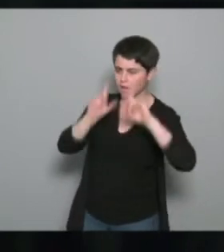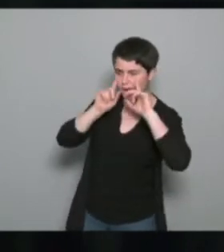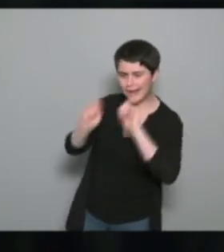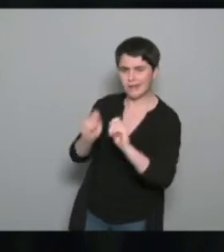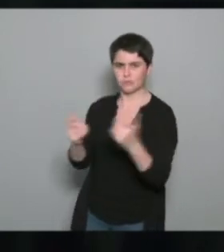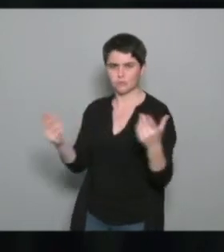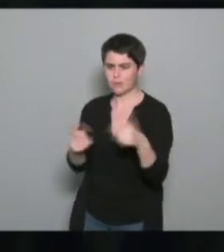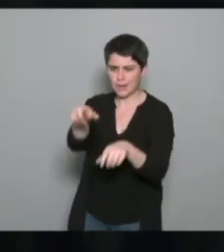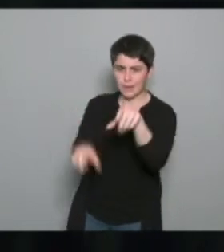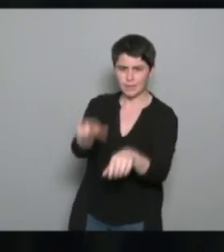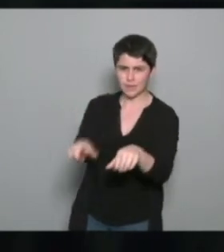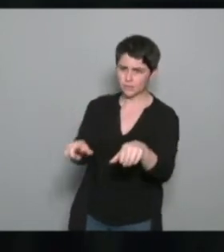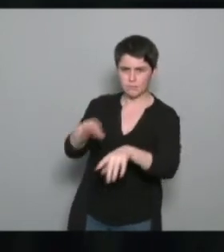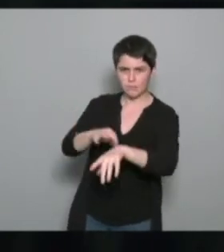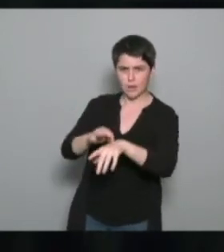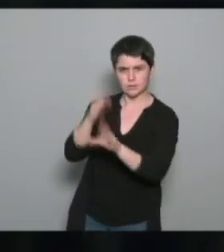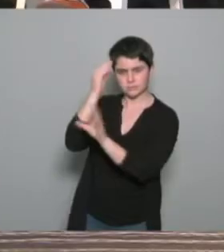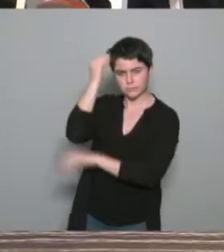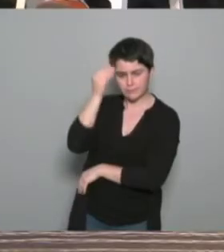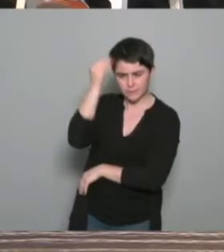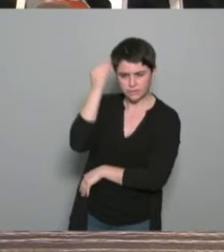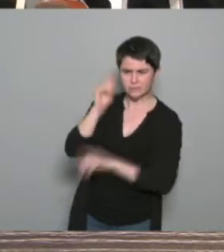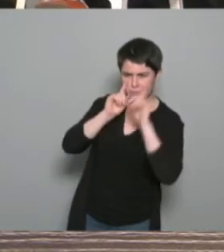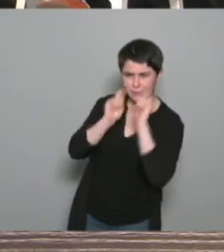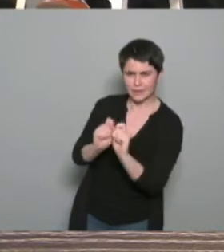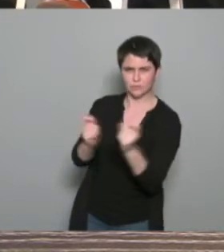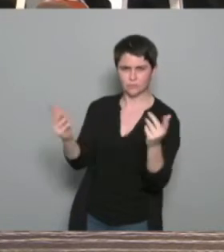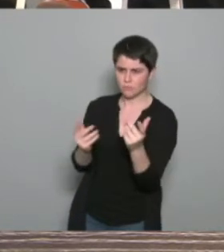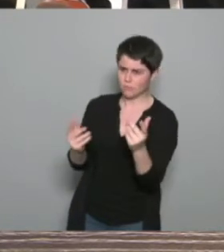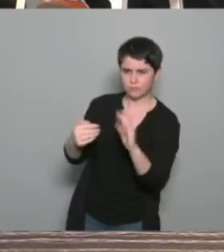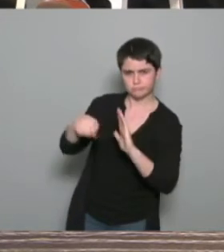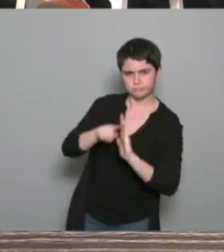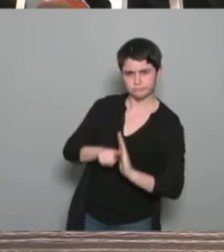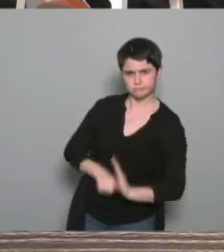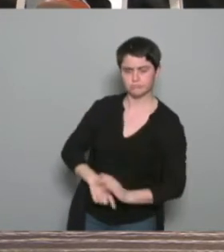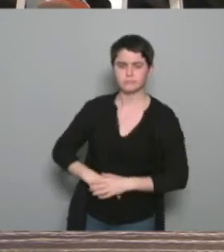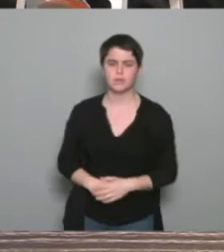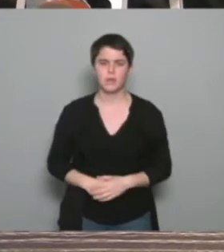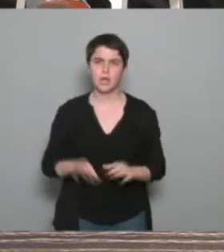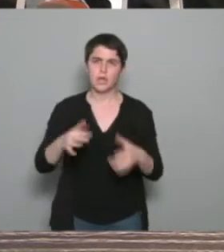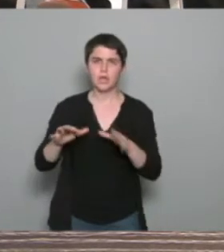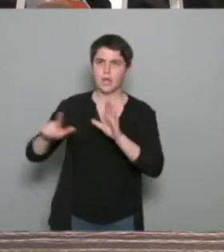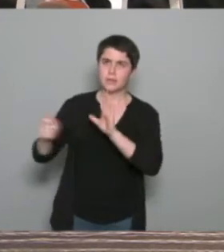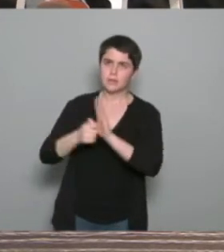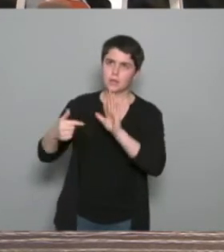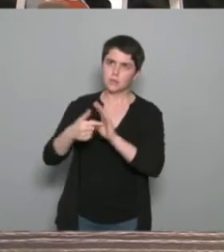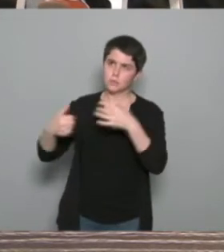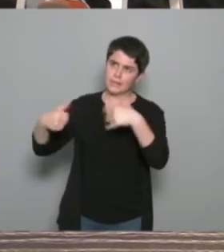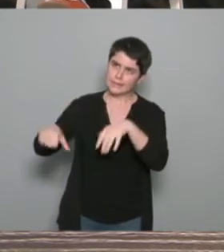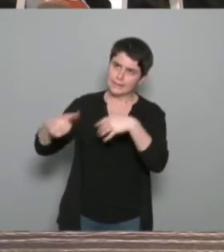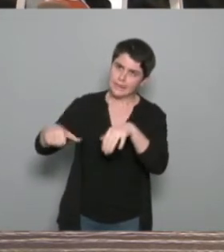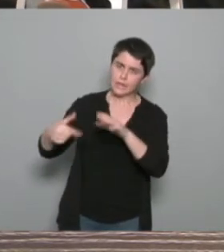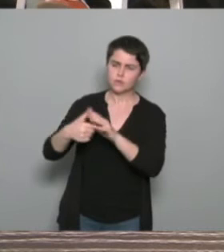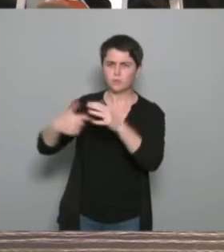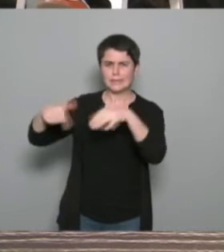personnes atteintes de troubles psychiques. Voilà. Donc ça, c'était toute cette période avant 2016-2017, je dirais.